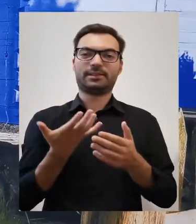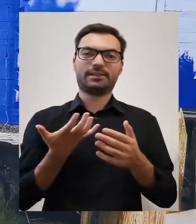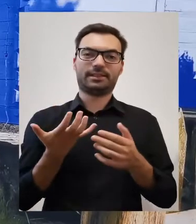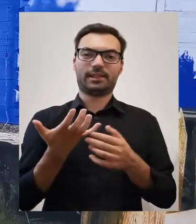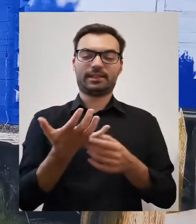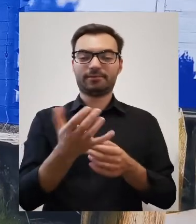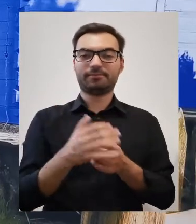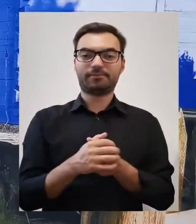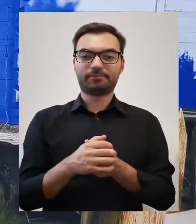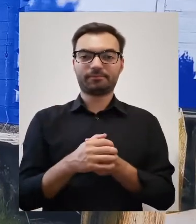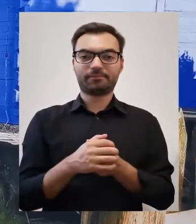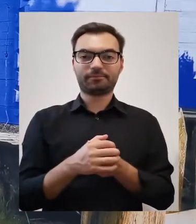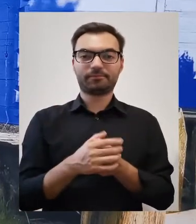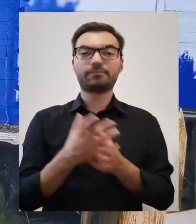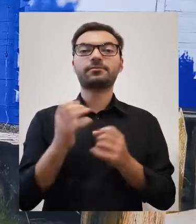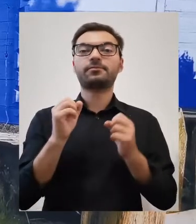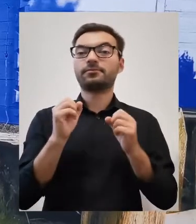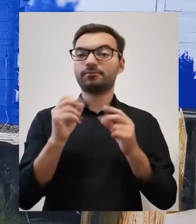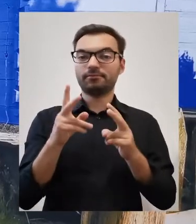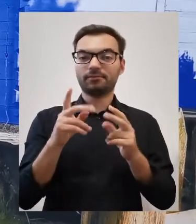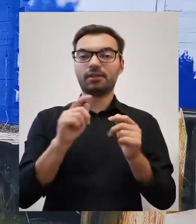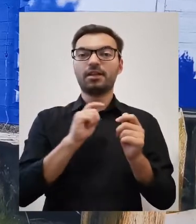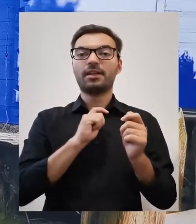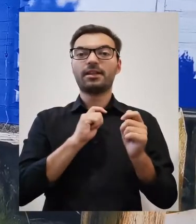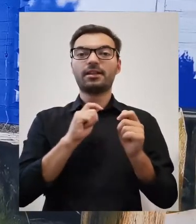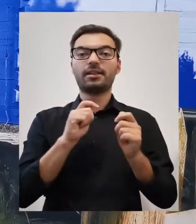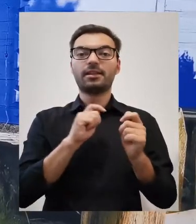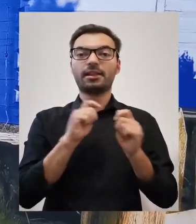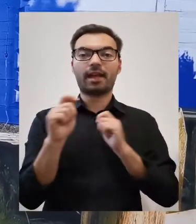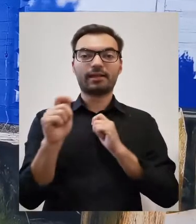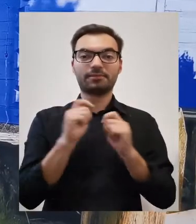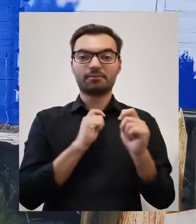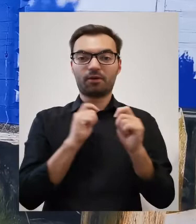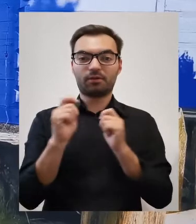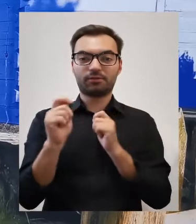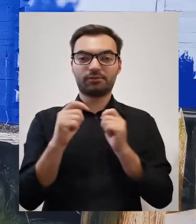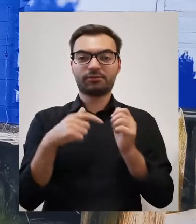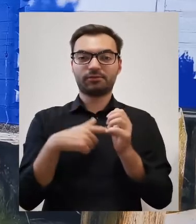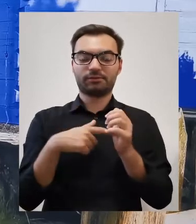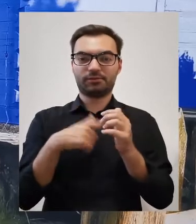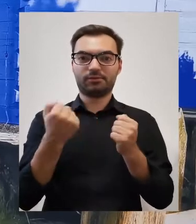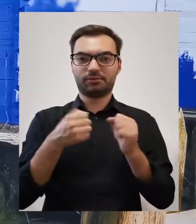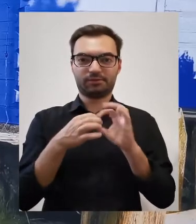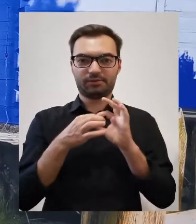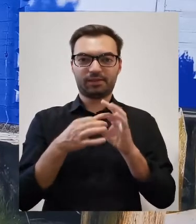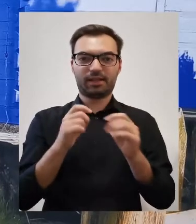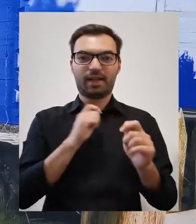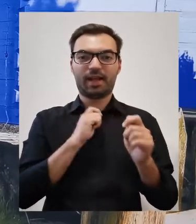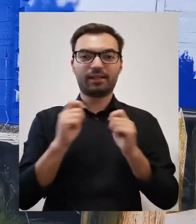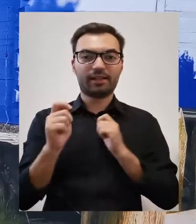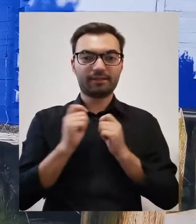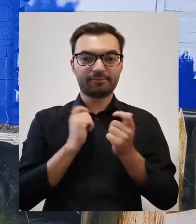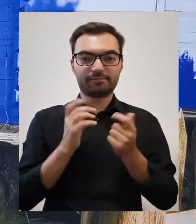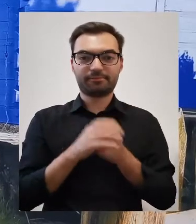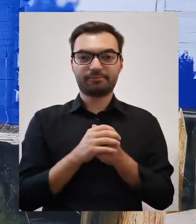dopłynąć. No a skoro o transporcie już mówimy, bo z nim przecież handel był związany, no to